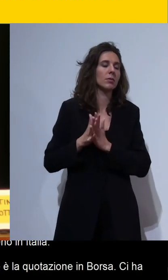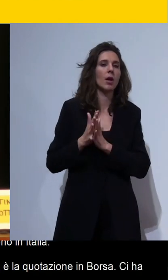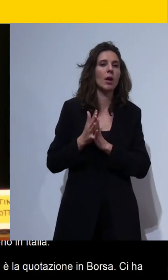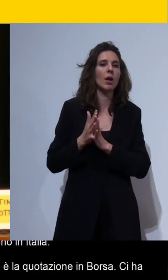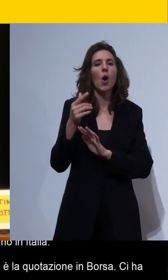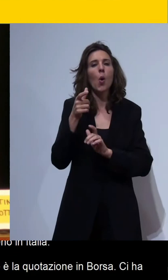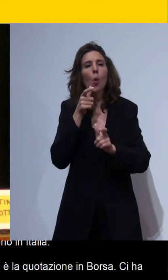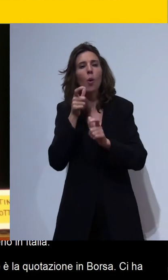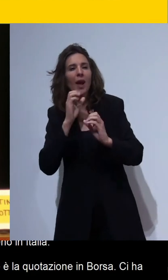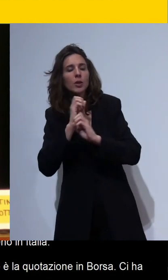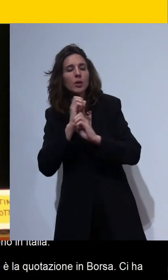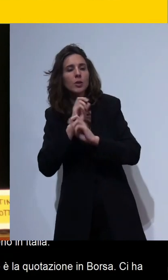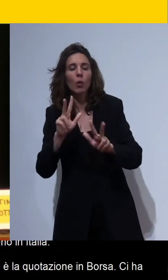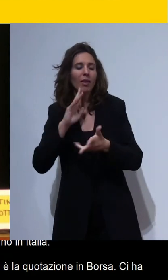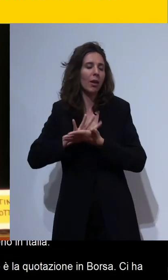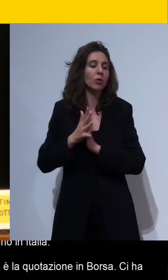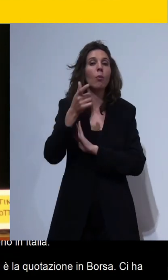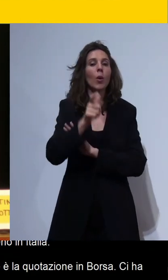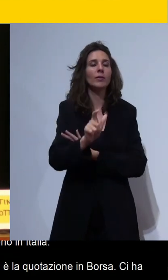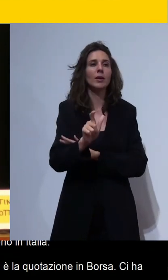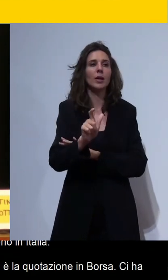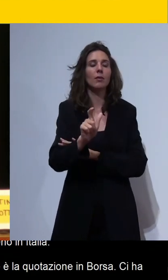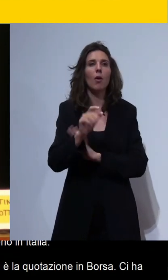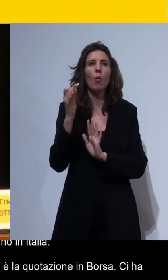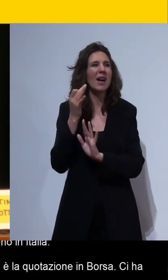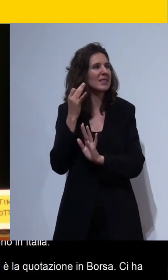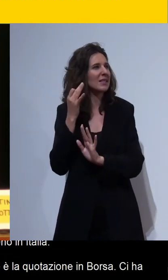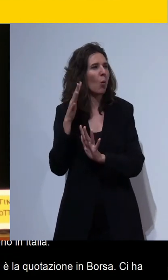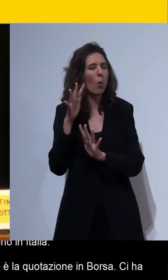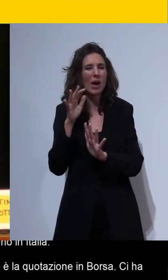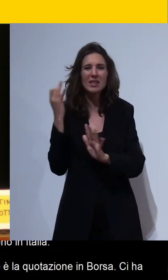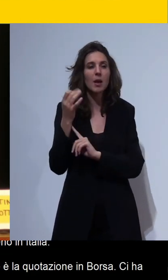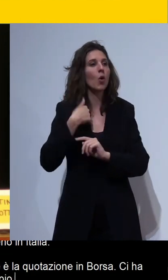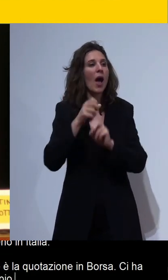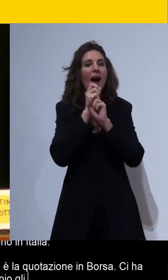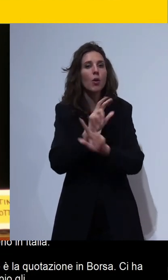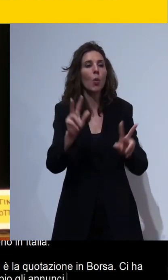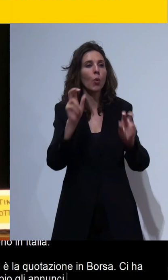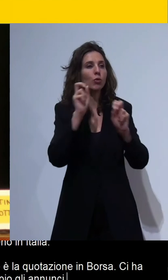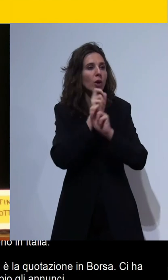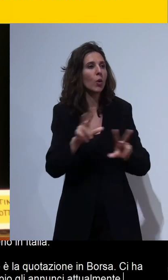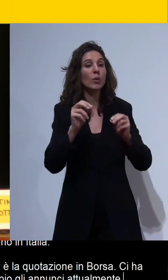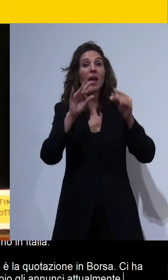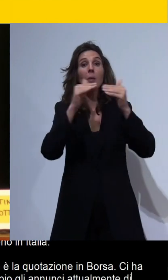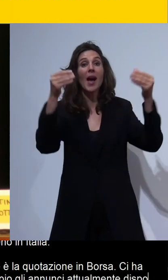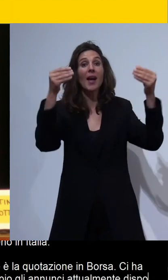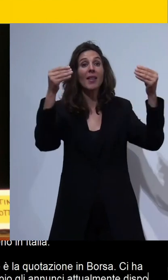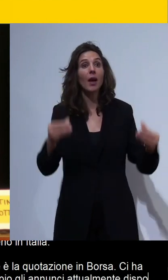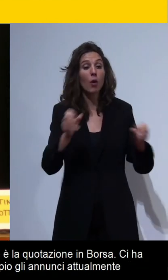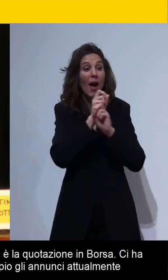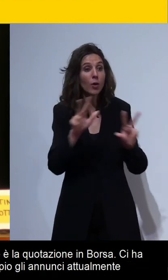comunicazione perché quasi sempre non possiamo ad esempio il numero degli annunci attualmente disponibili sulla piattaforma non è una cosa